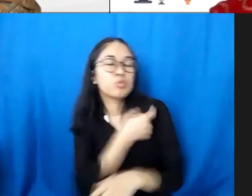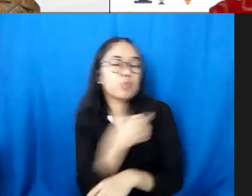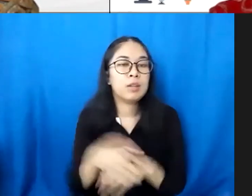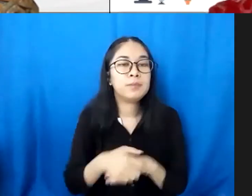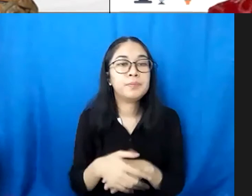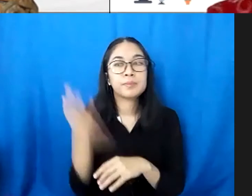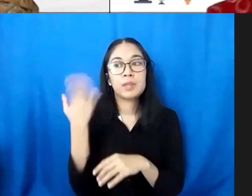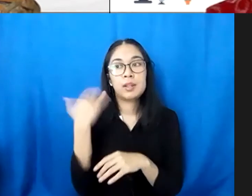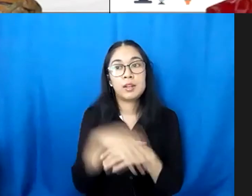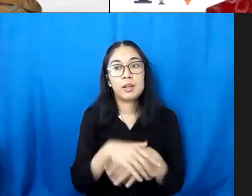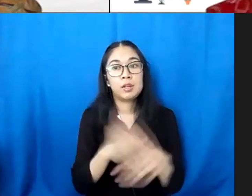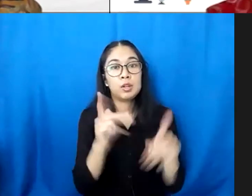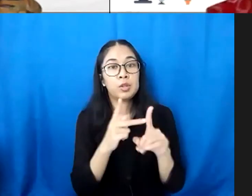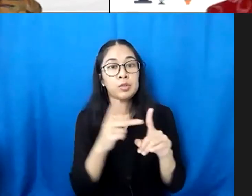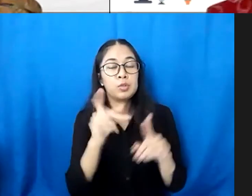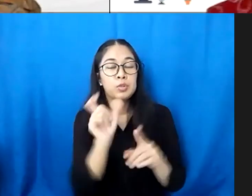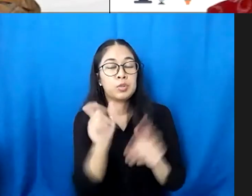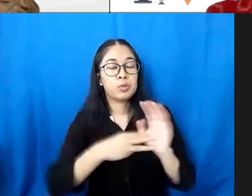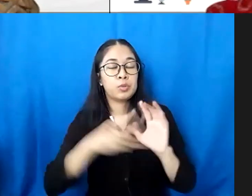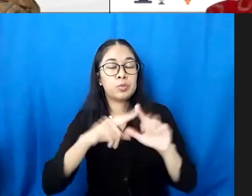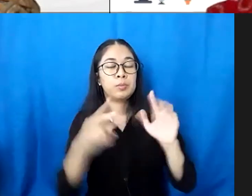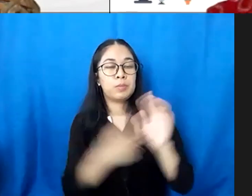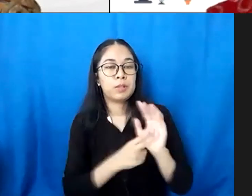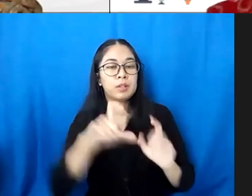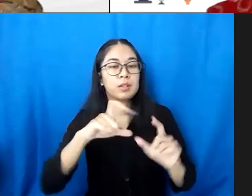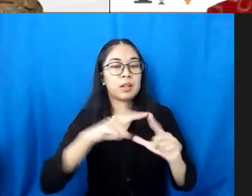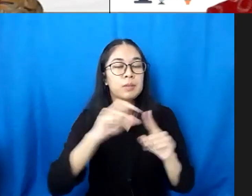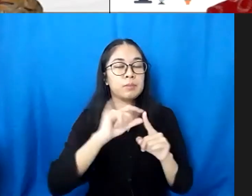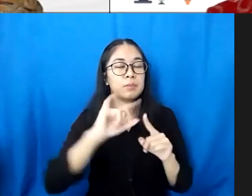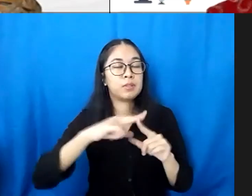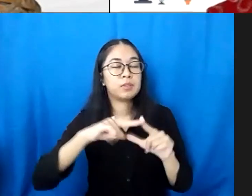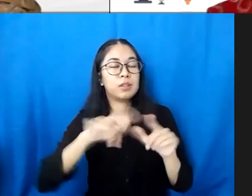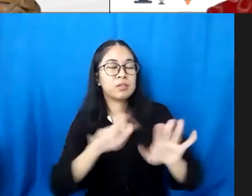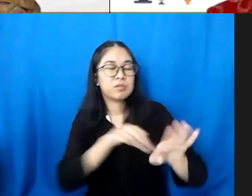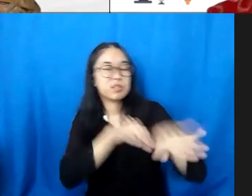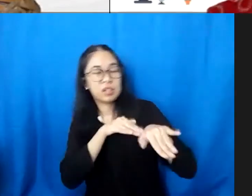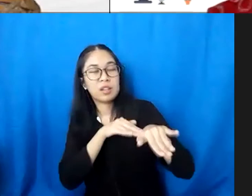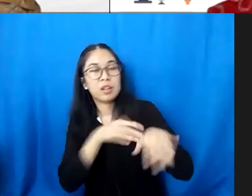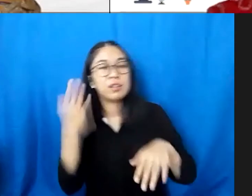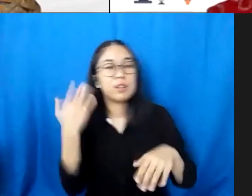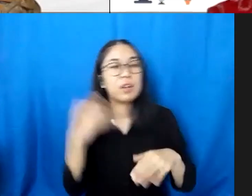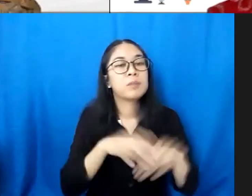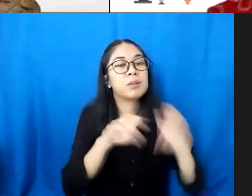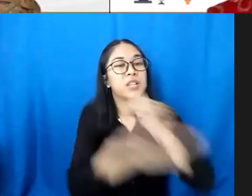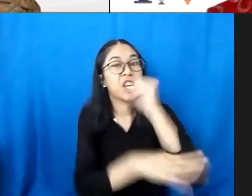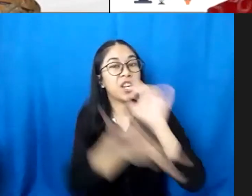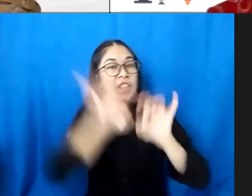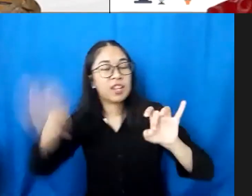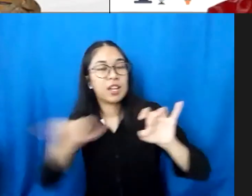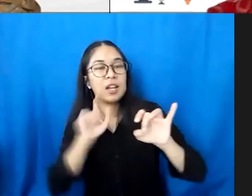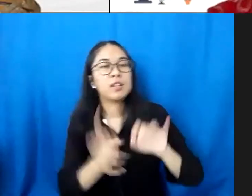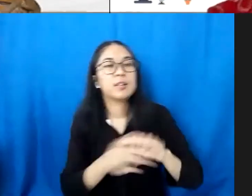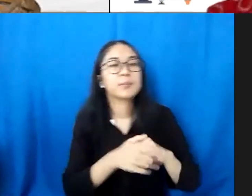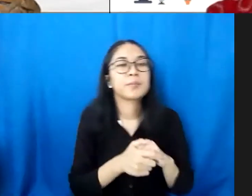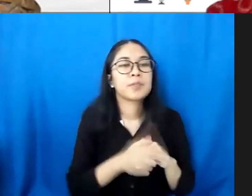sangat tertinggal dibanding negara tetangga baik dari sudut survival expected years of